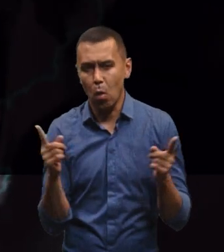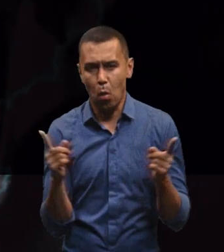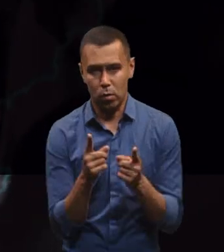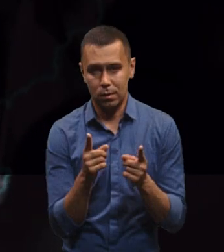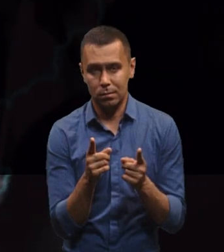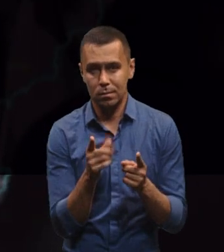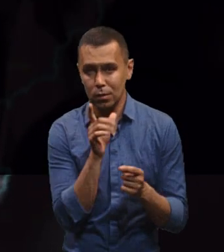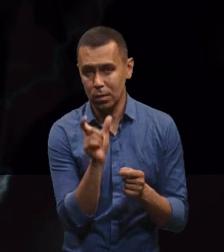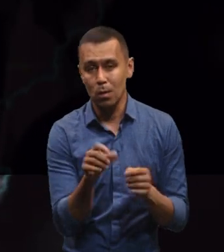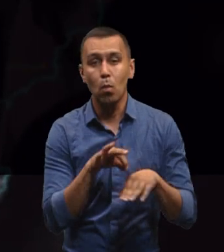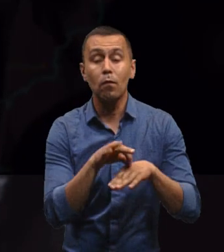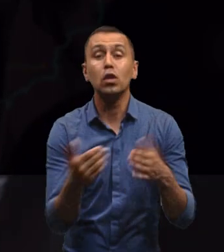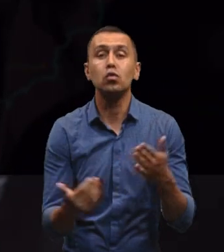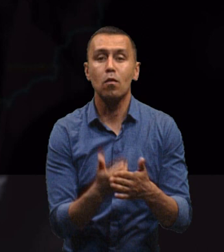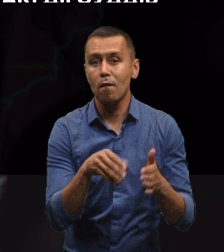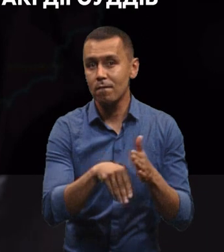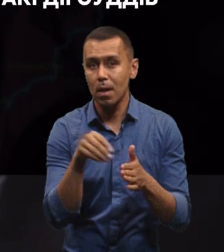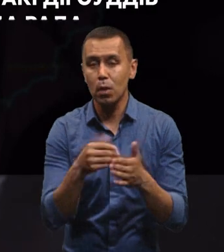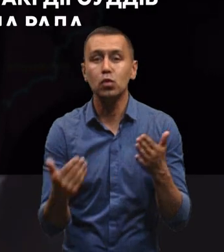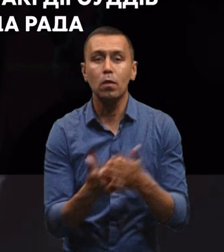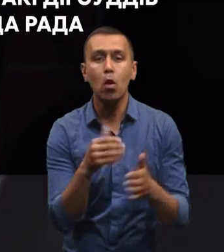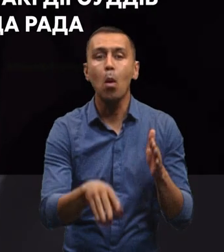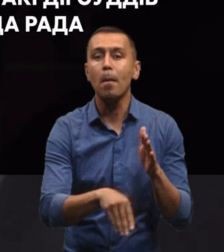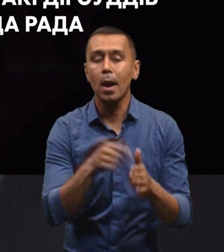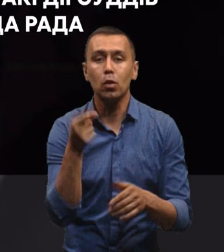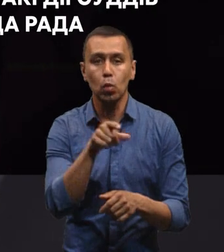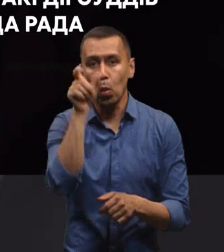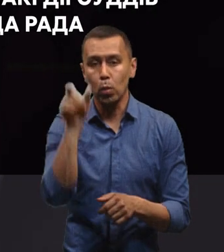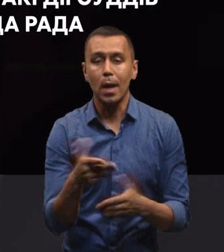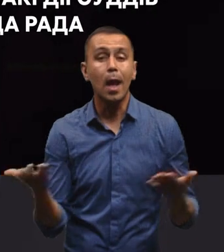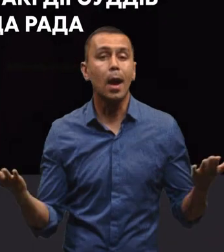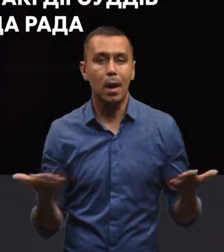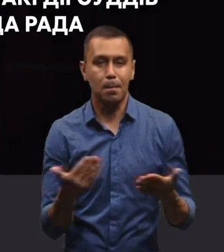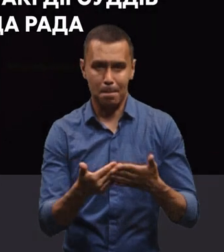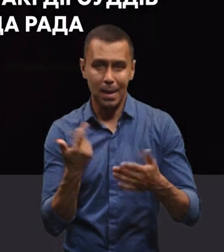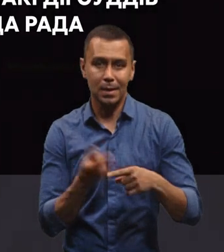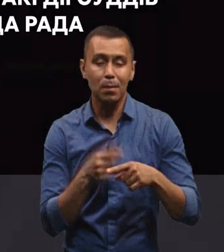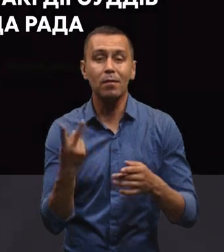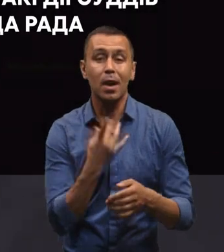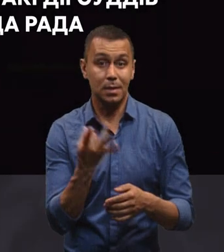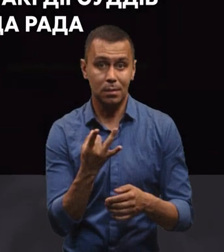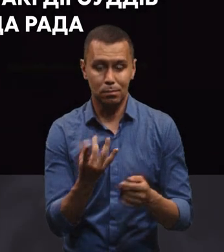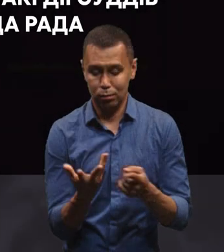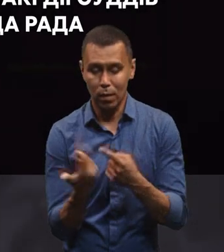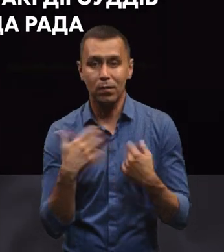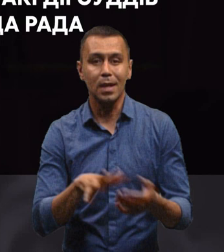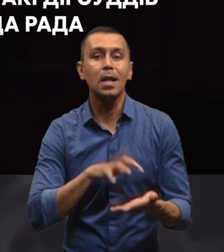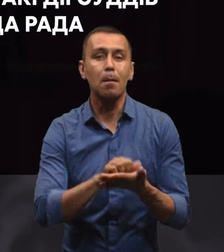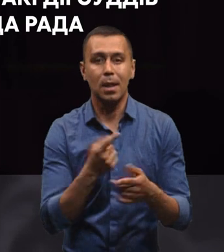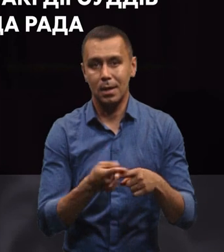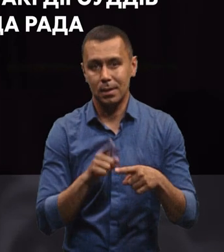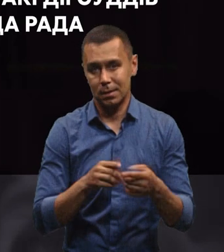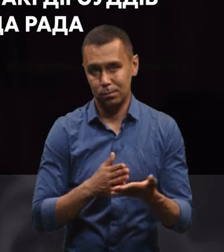проміжок часу, проводять знову вибори і знову обирають ту людину, яка до цього два рази поспіль вже займала